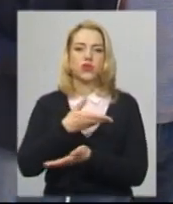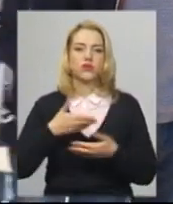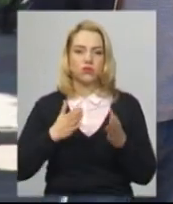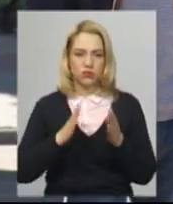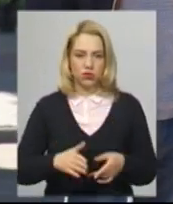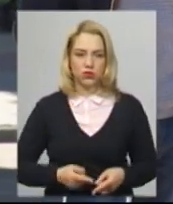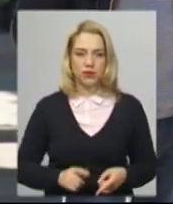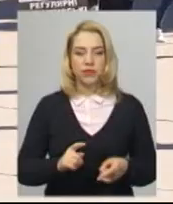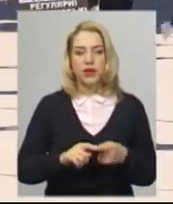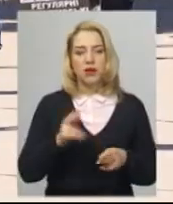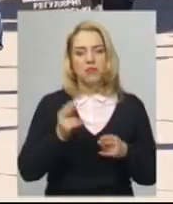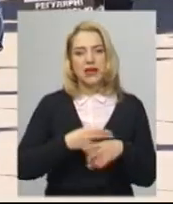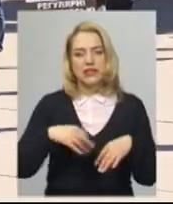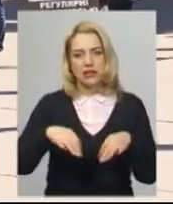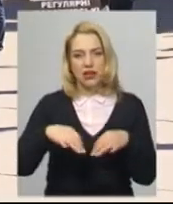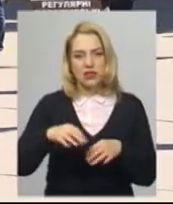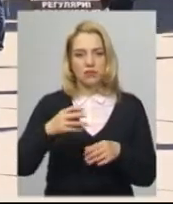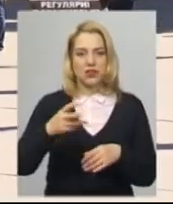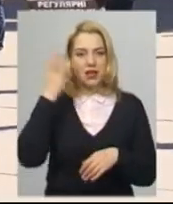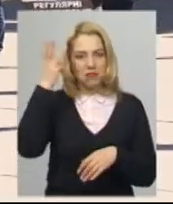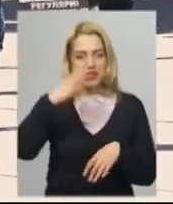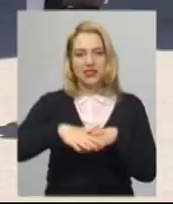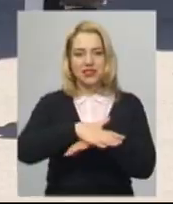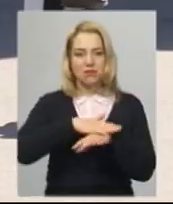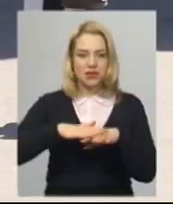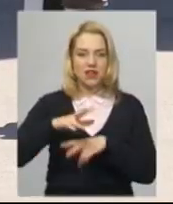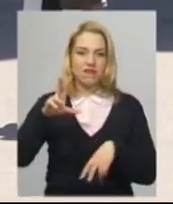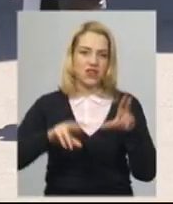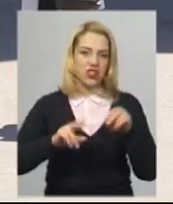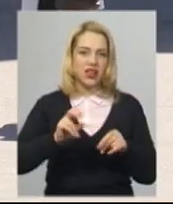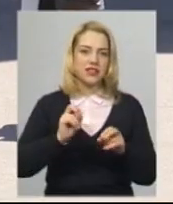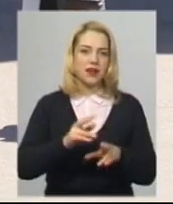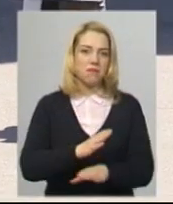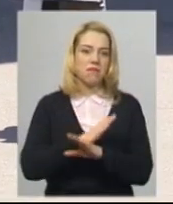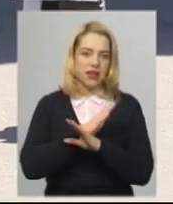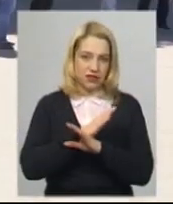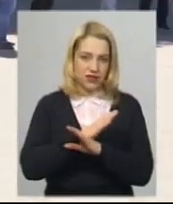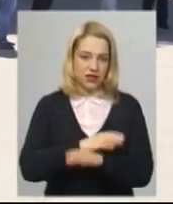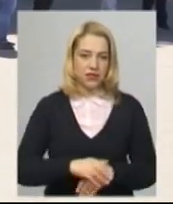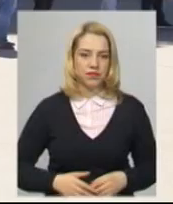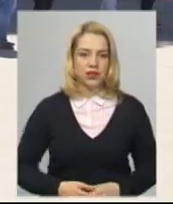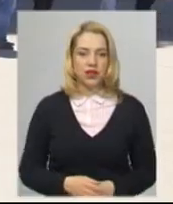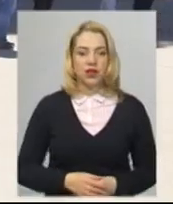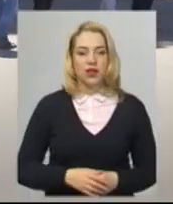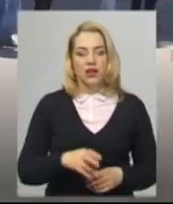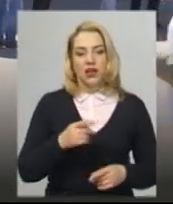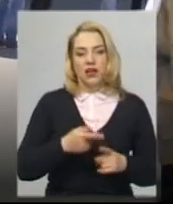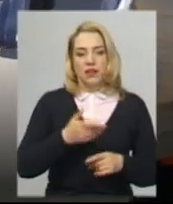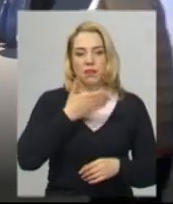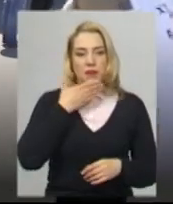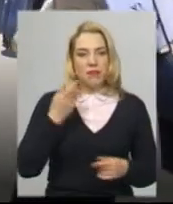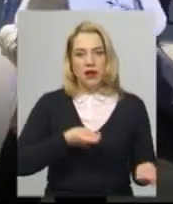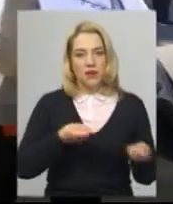транспортного сполучення хмельницькі ринки мертві, вважає заступниця голови профспілки захисту підприємництва Віра Ніцевич. Немає під'їзду